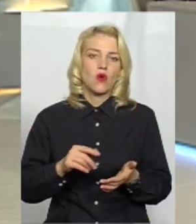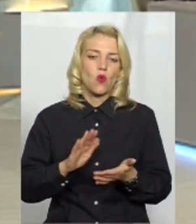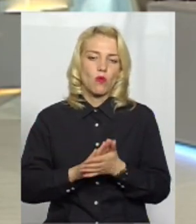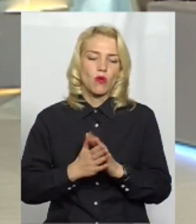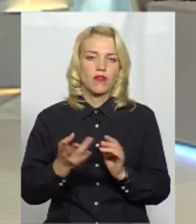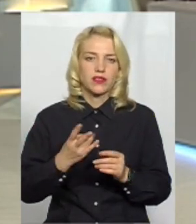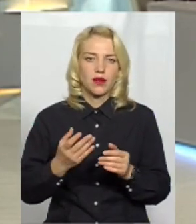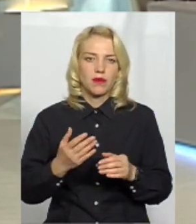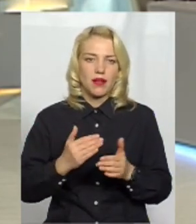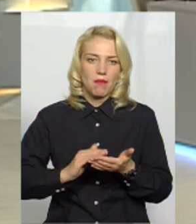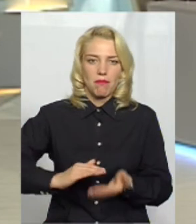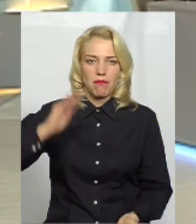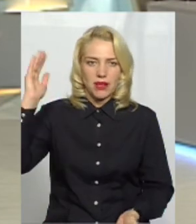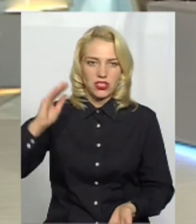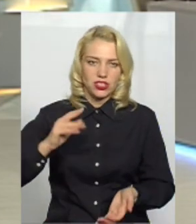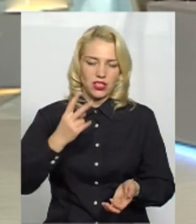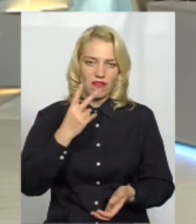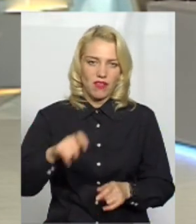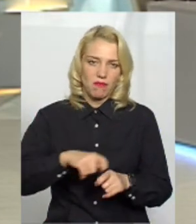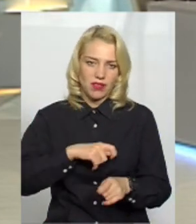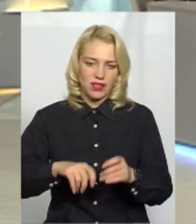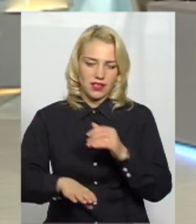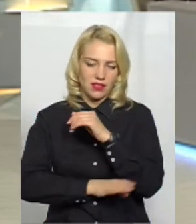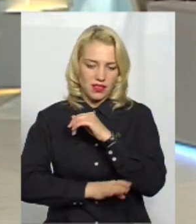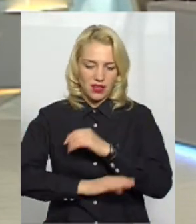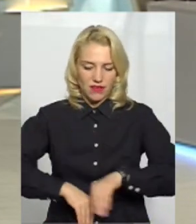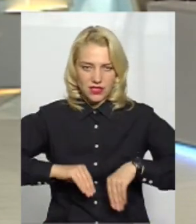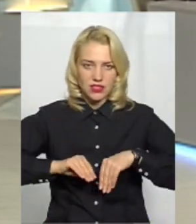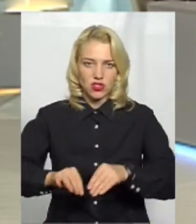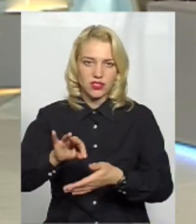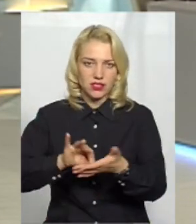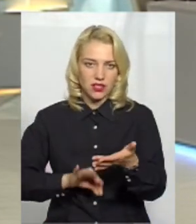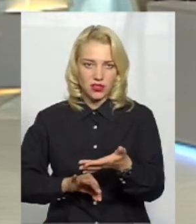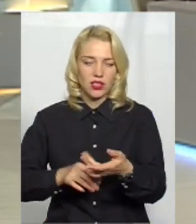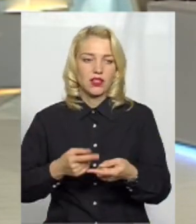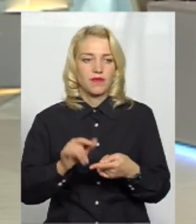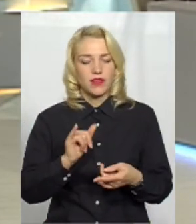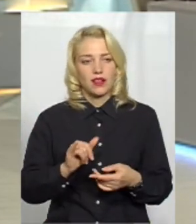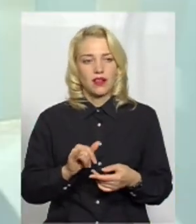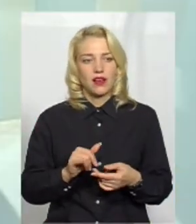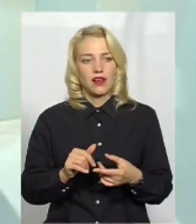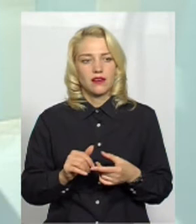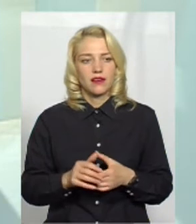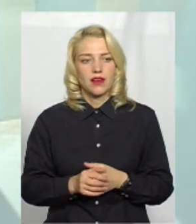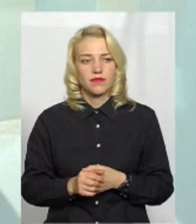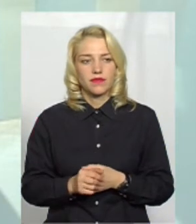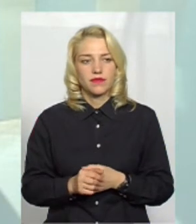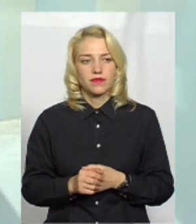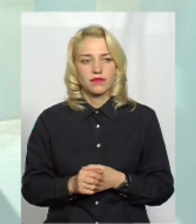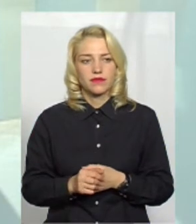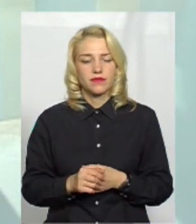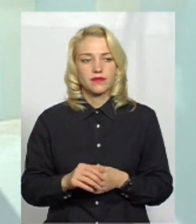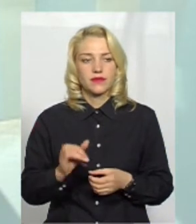більше, там, від 2 метрів і вищі, і закриту коренову систему, яка або ж з комом в землі, а це вже набагато дорожче